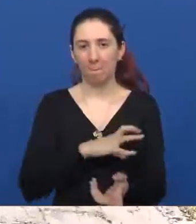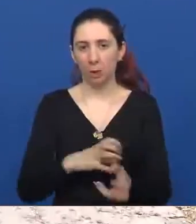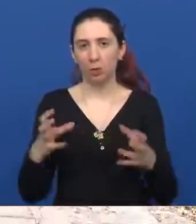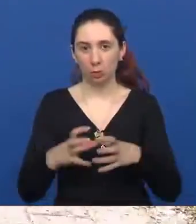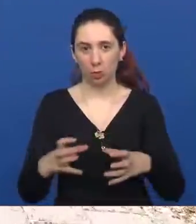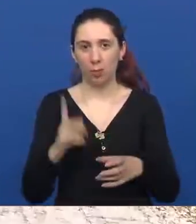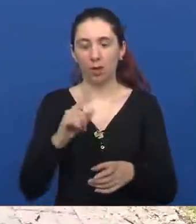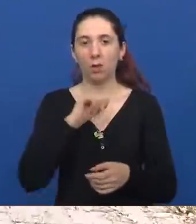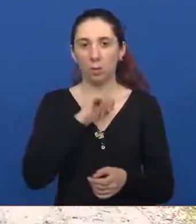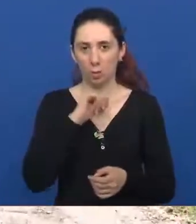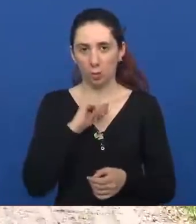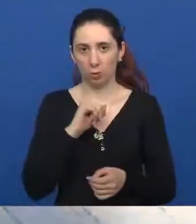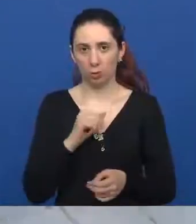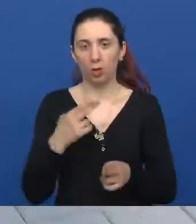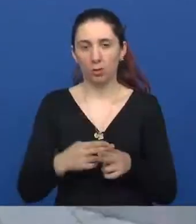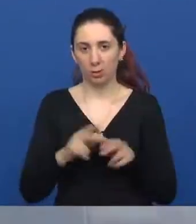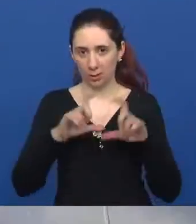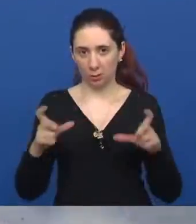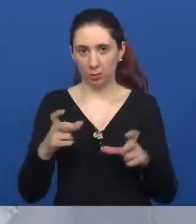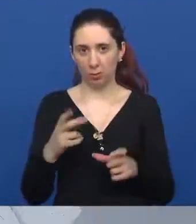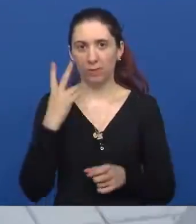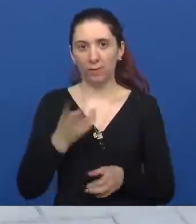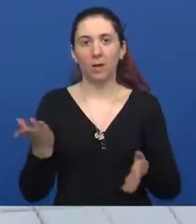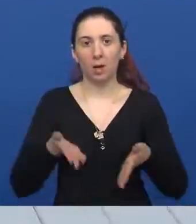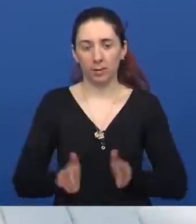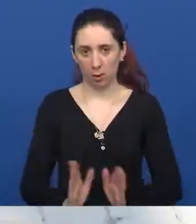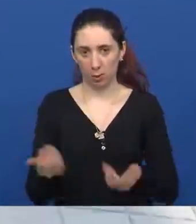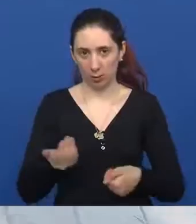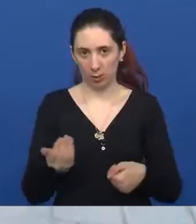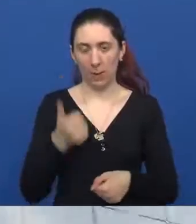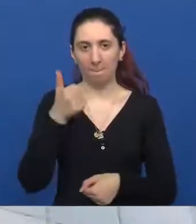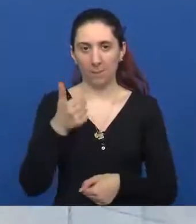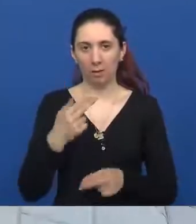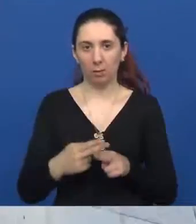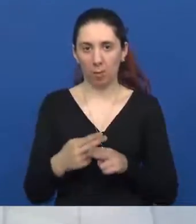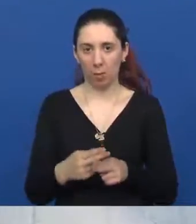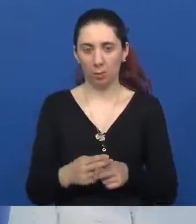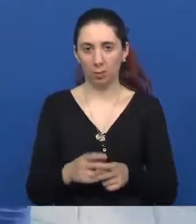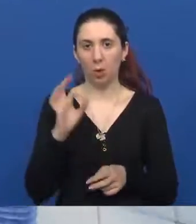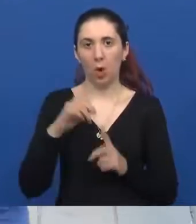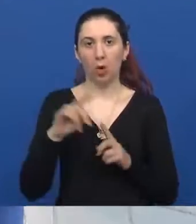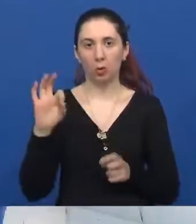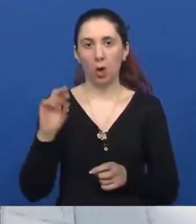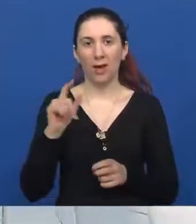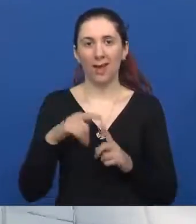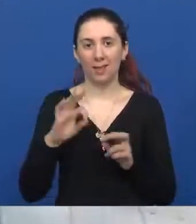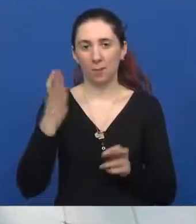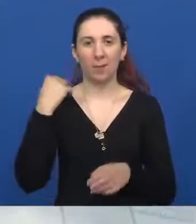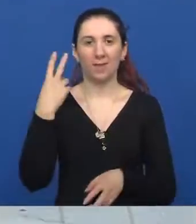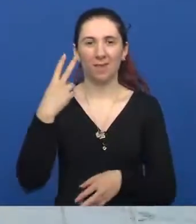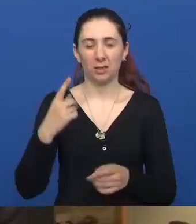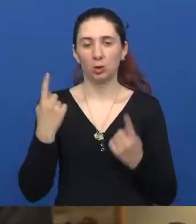grupa i kože, a klinički simptomi vidljivi su već priroženju. Prvi su bolest opisali o toj retard početkom 20.